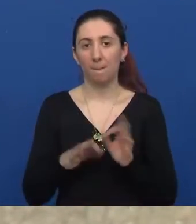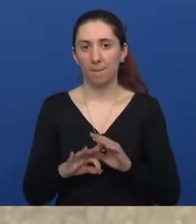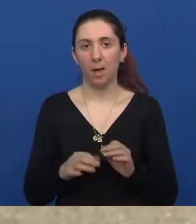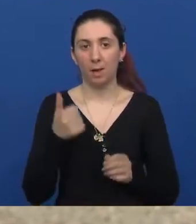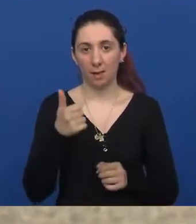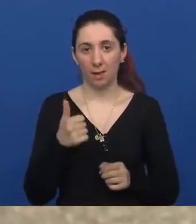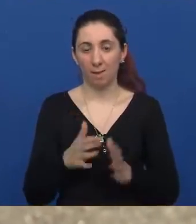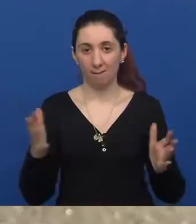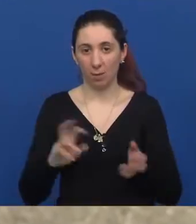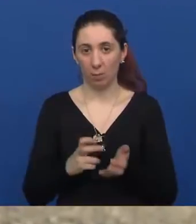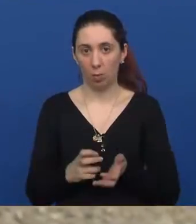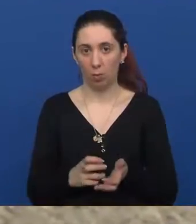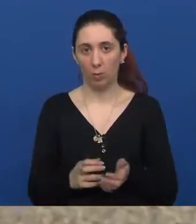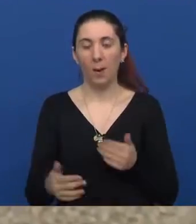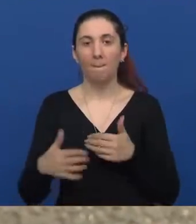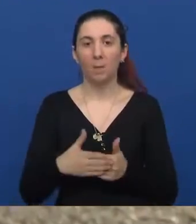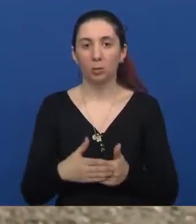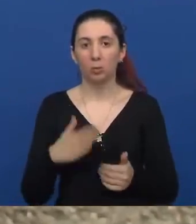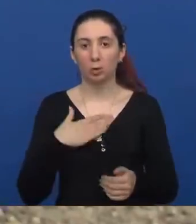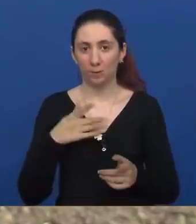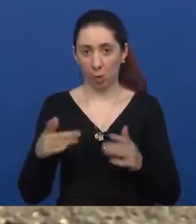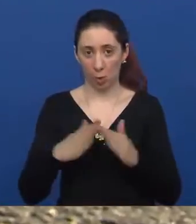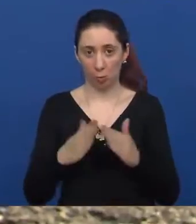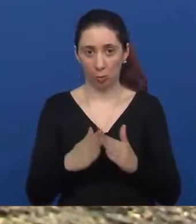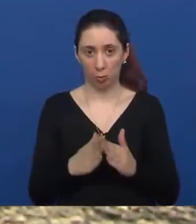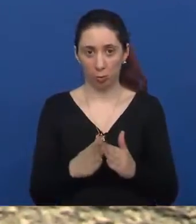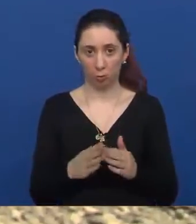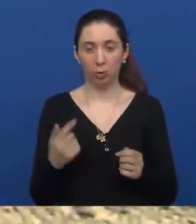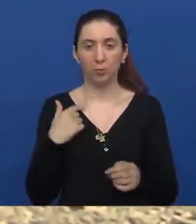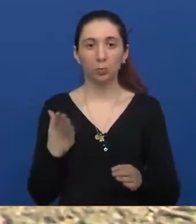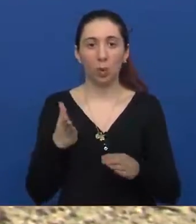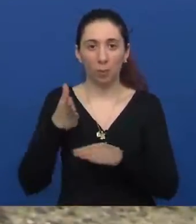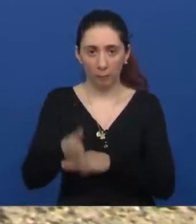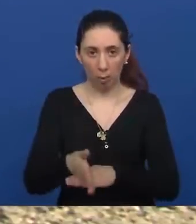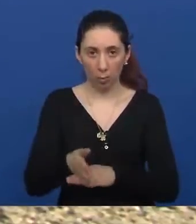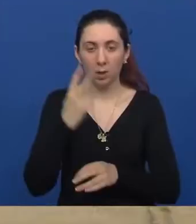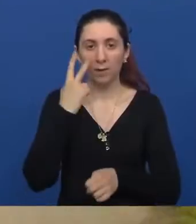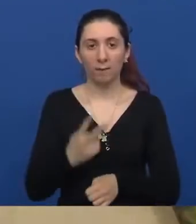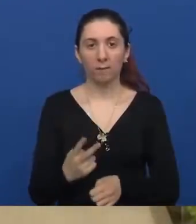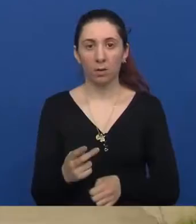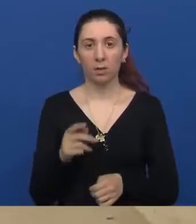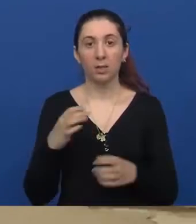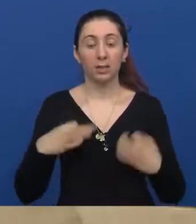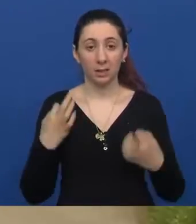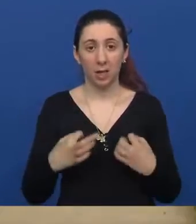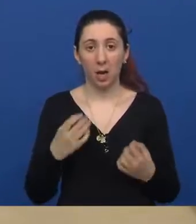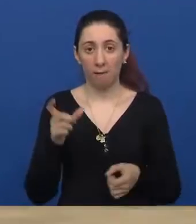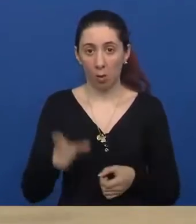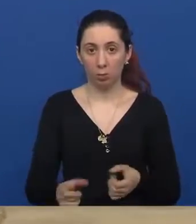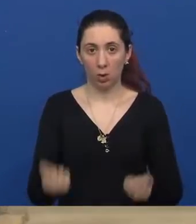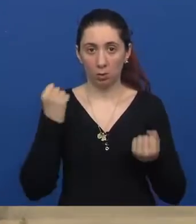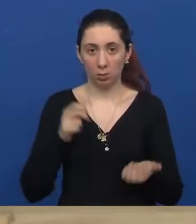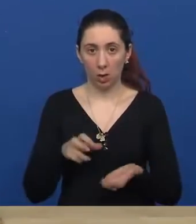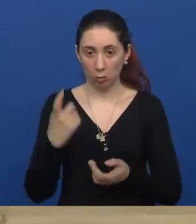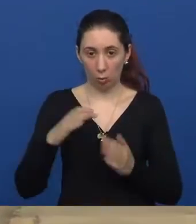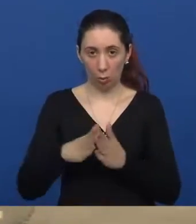jedan od velikih problema, navadi pristupačnost svojoj kući. Toga smo je posjetili i uvjerili se da je izravoj osobi teško kretati se